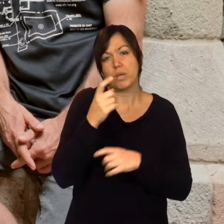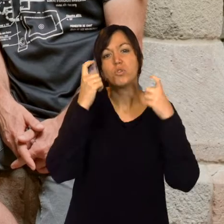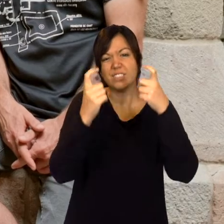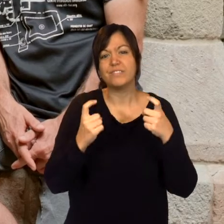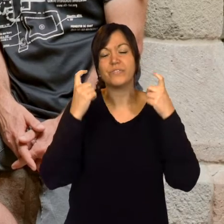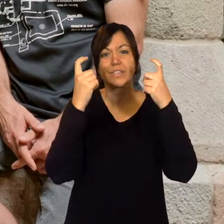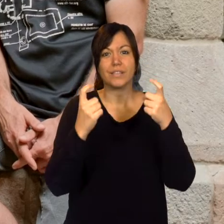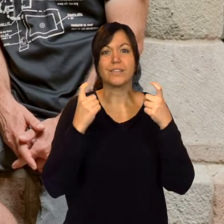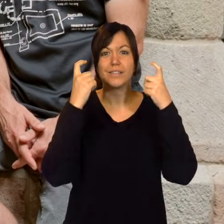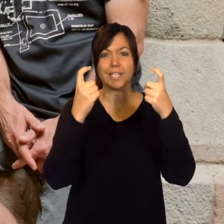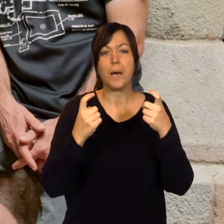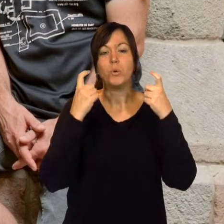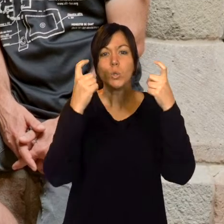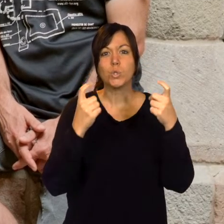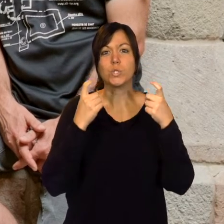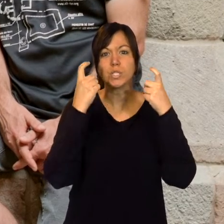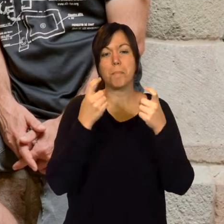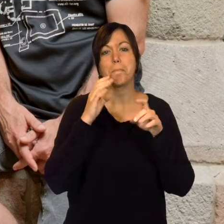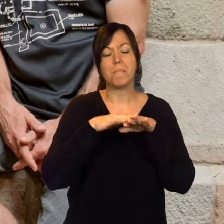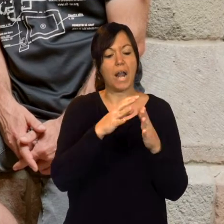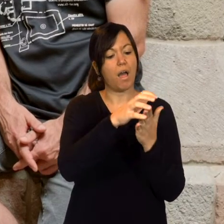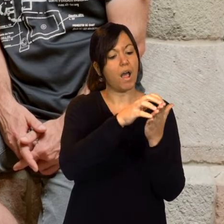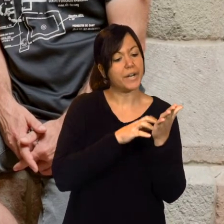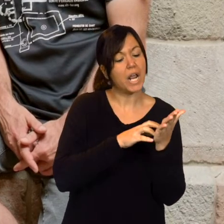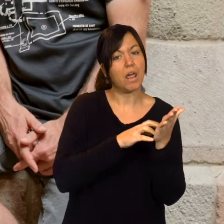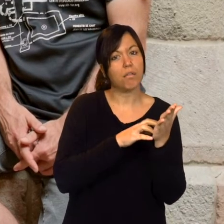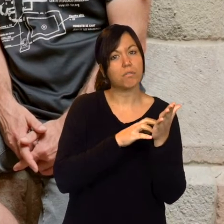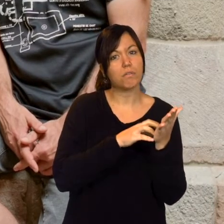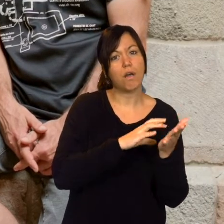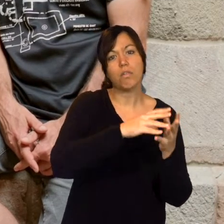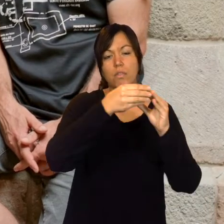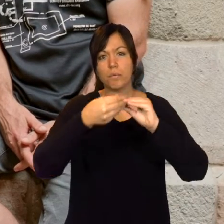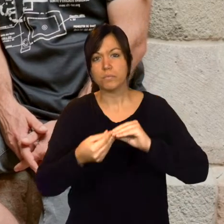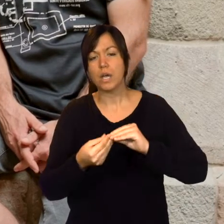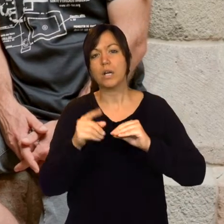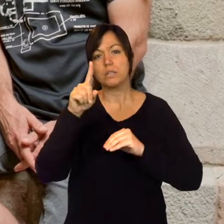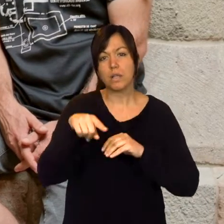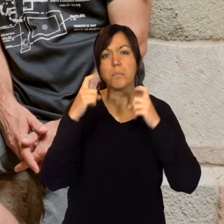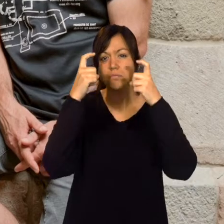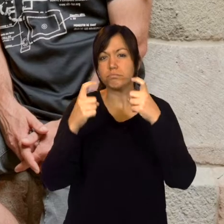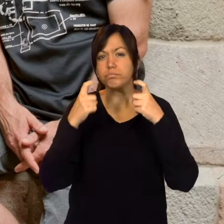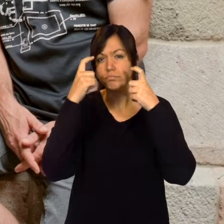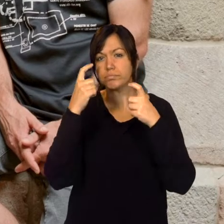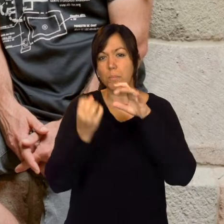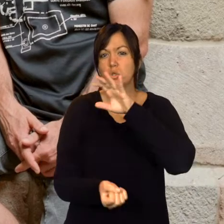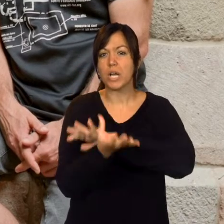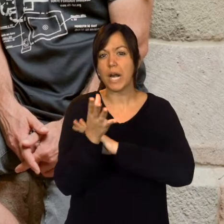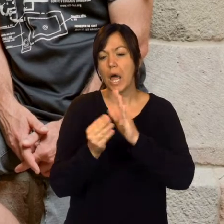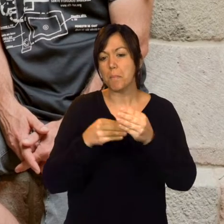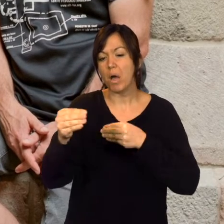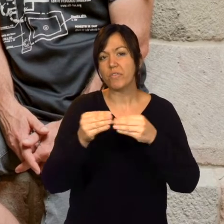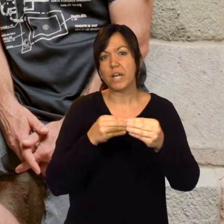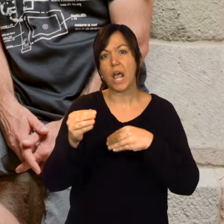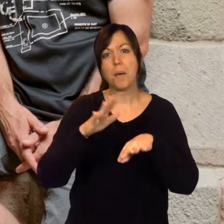intentem fer esforços, tant per adaptar el relat, com també per intentar crear